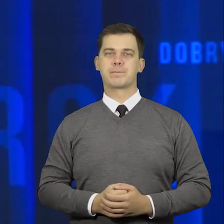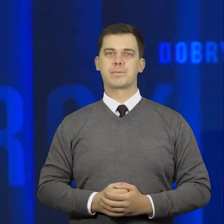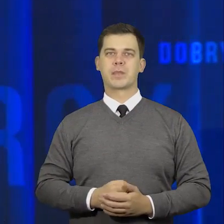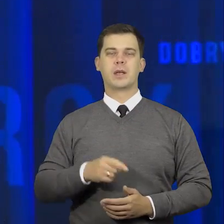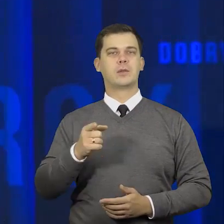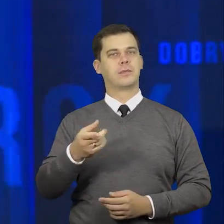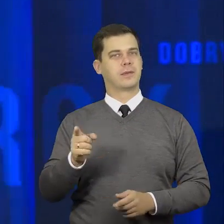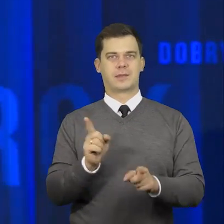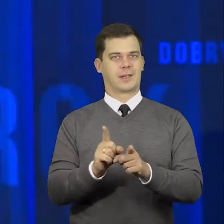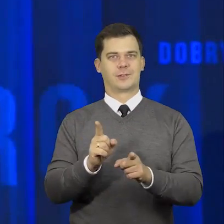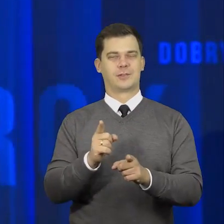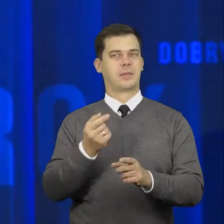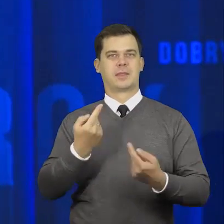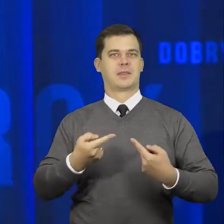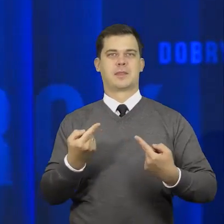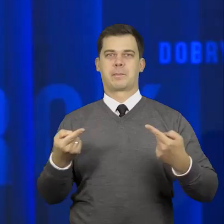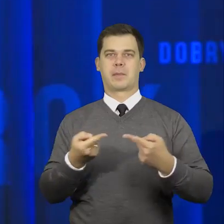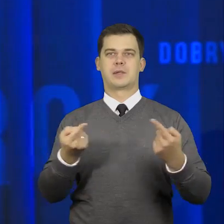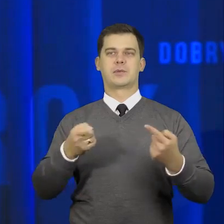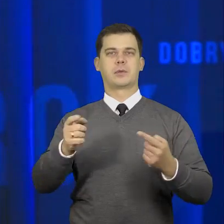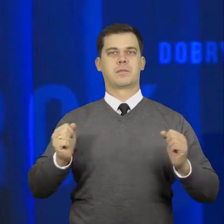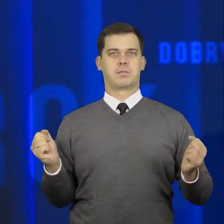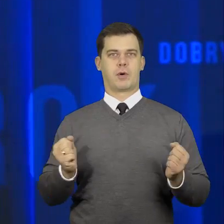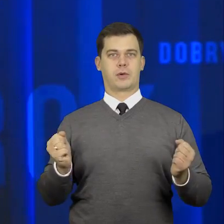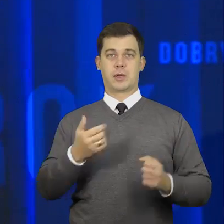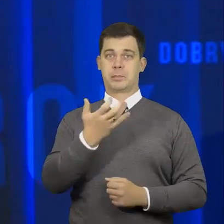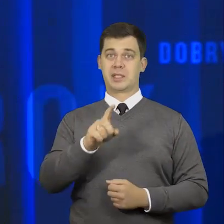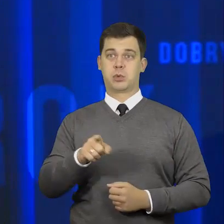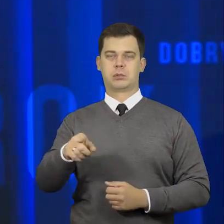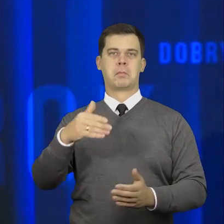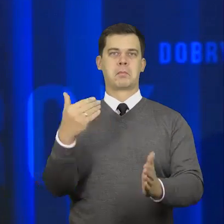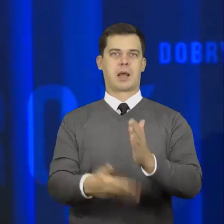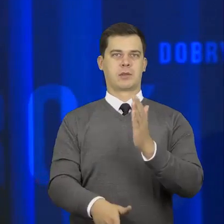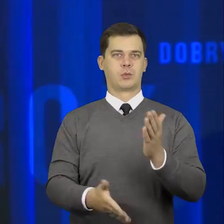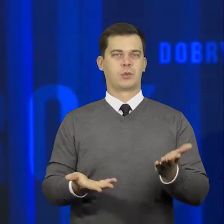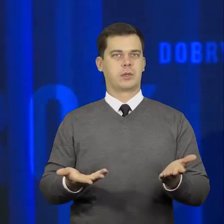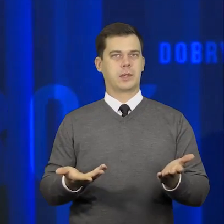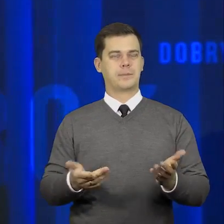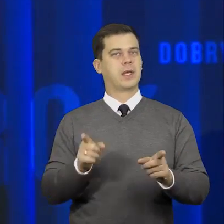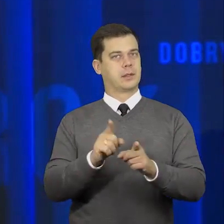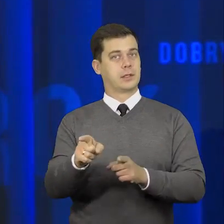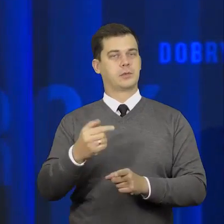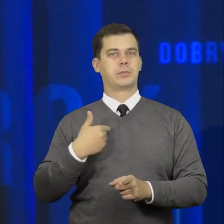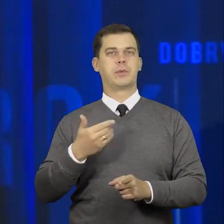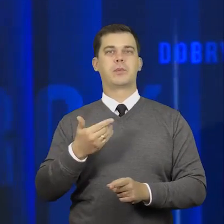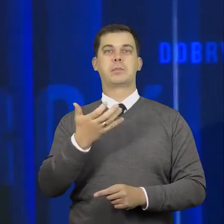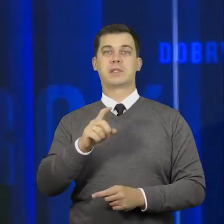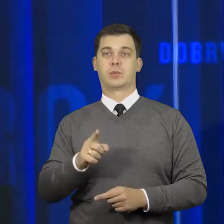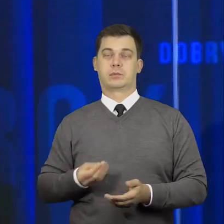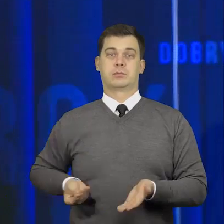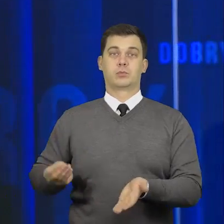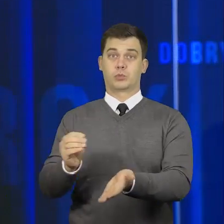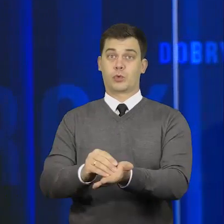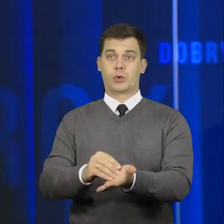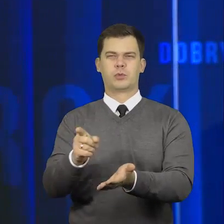Nie sprawdziły się obawy, że świadczenia są marnowane. Za mianą świadczenia na